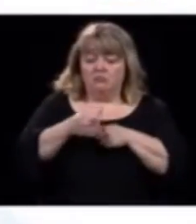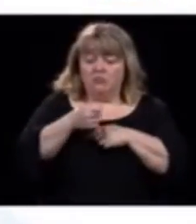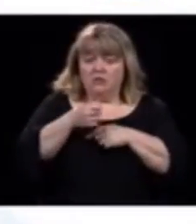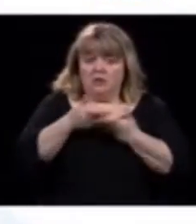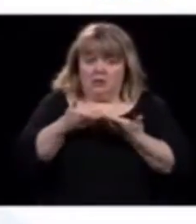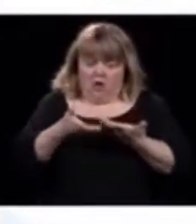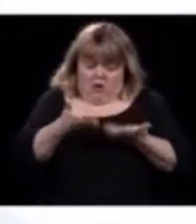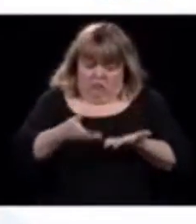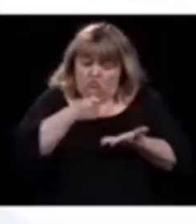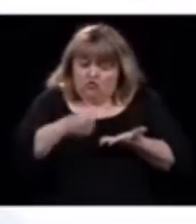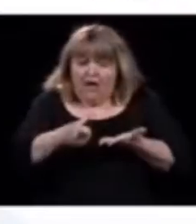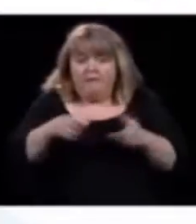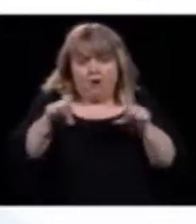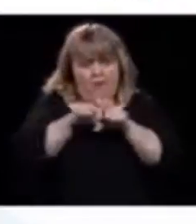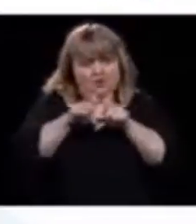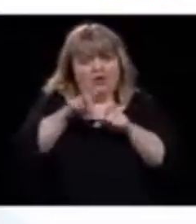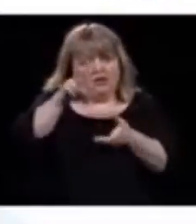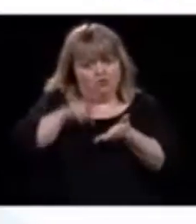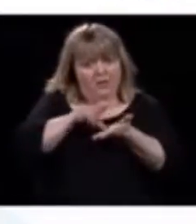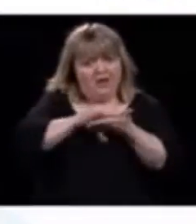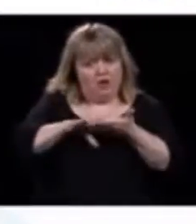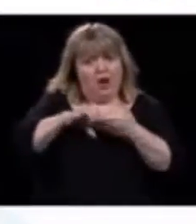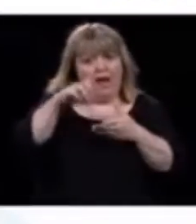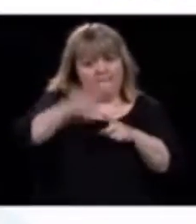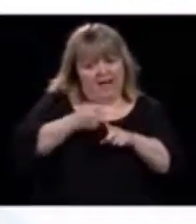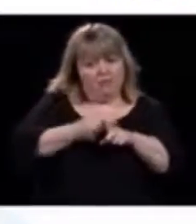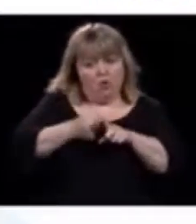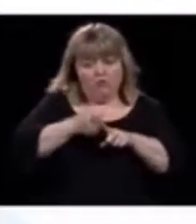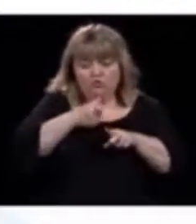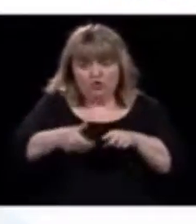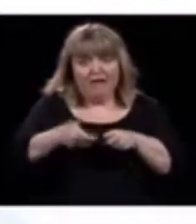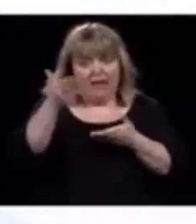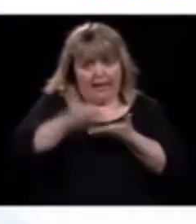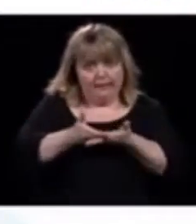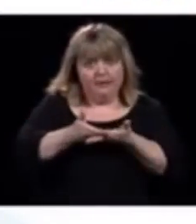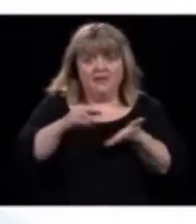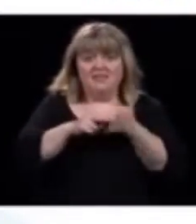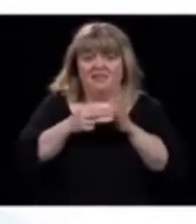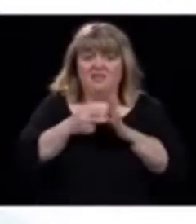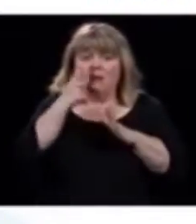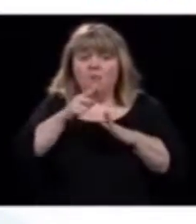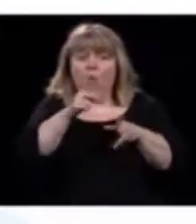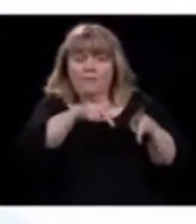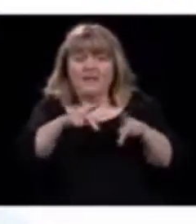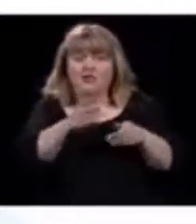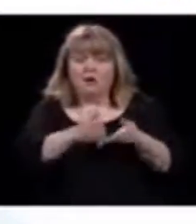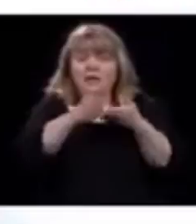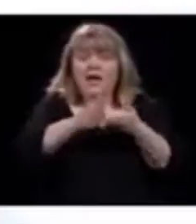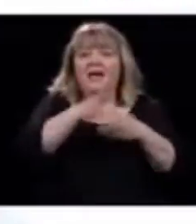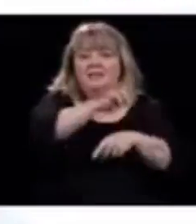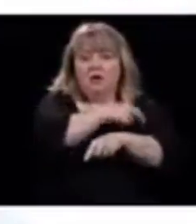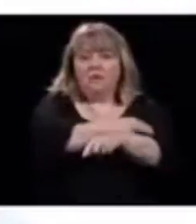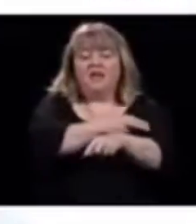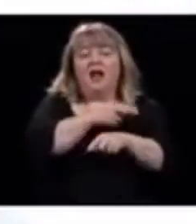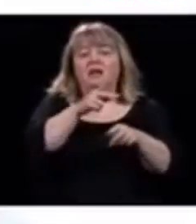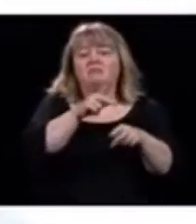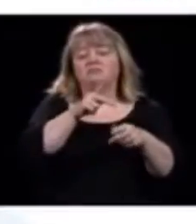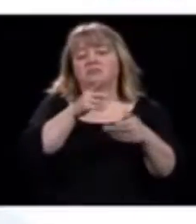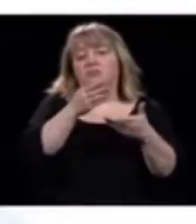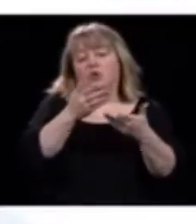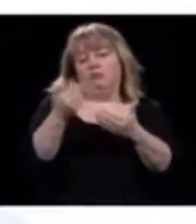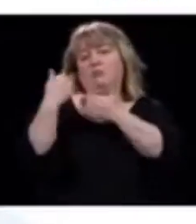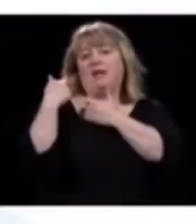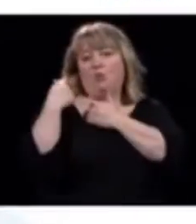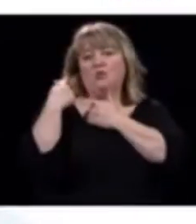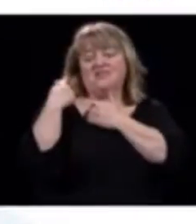par mois, de faire quelque chose de spécial pour les préposés aux bénéficiaires. Donc, ça fait partie des discussions